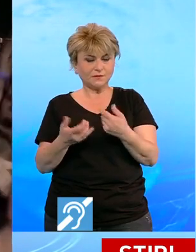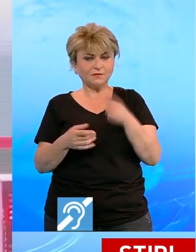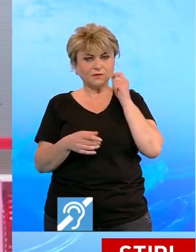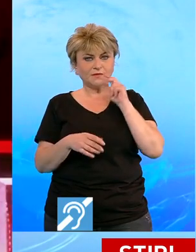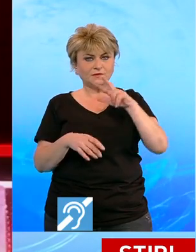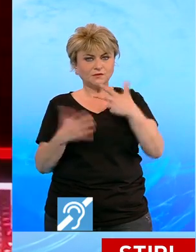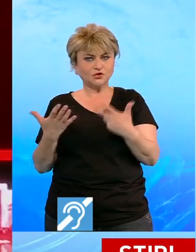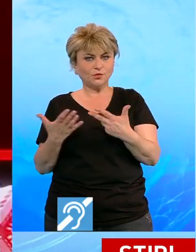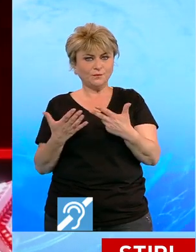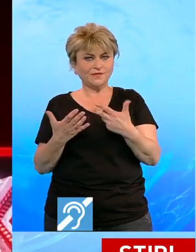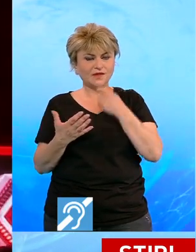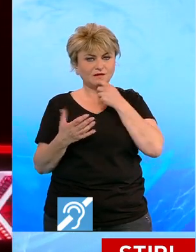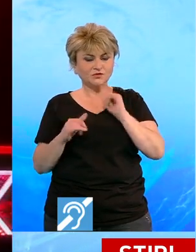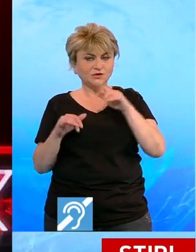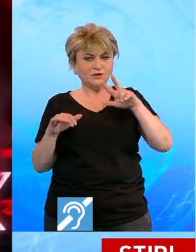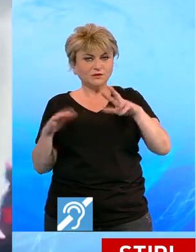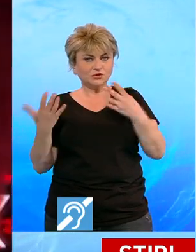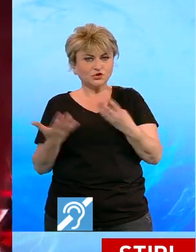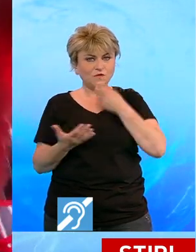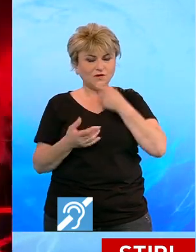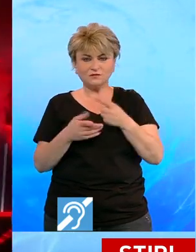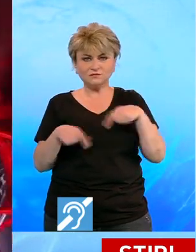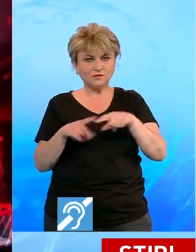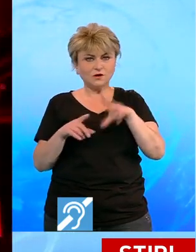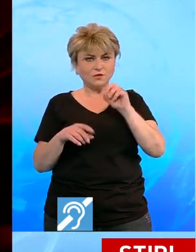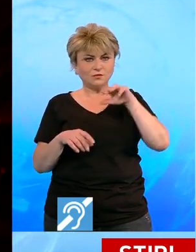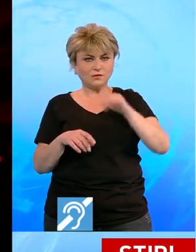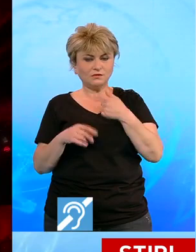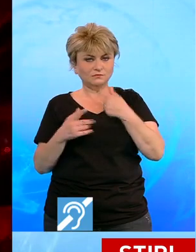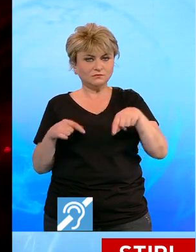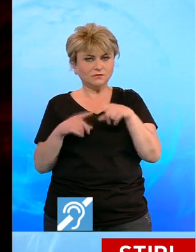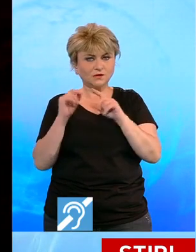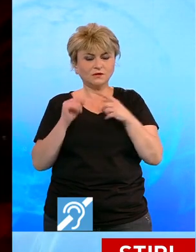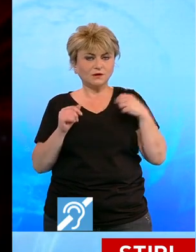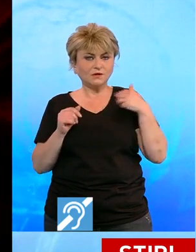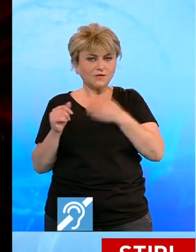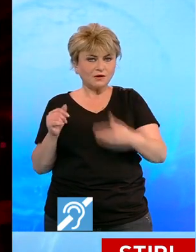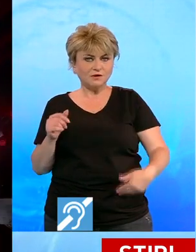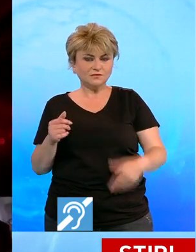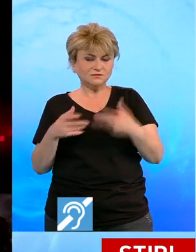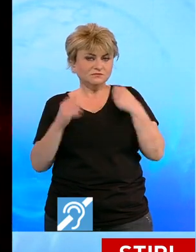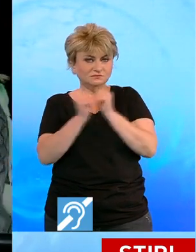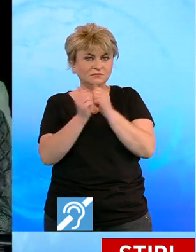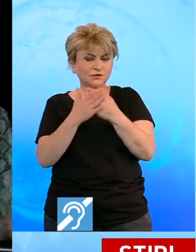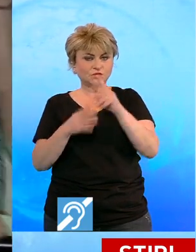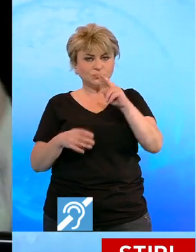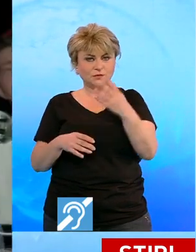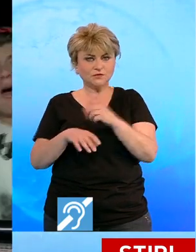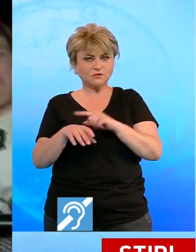vârstă de 38 și 39 de ani din Columbia, respectiv municipiul Galați, au fost reținuți pentru 24 de ore.